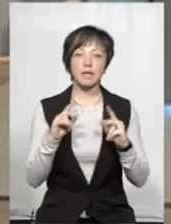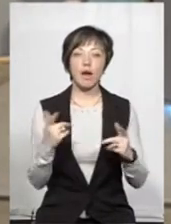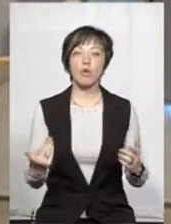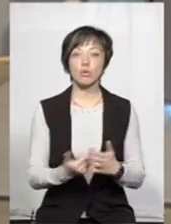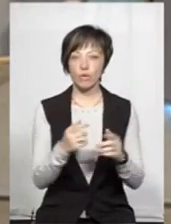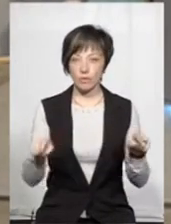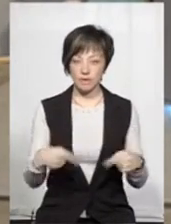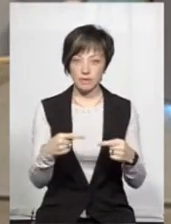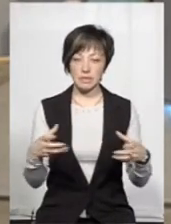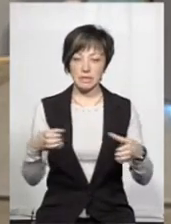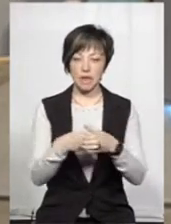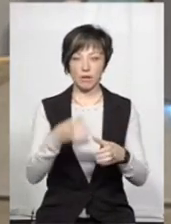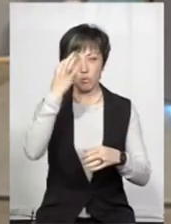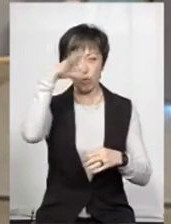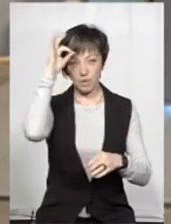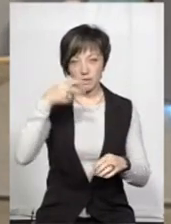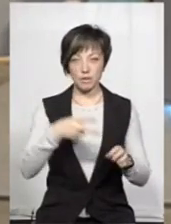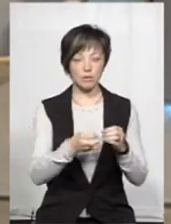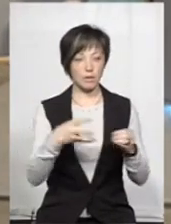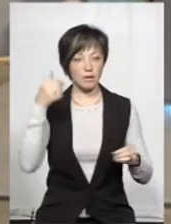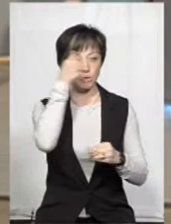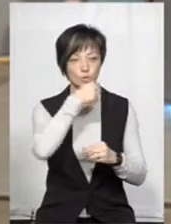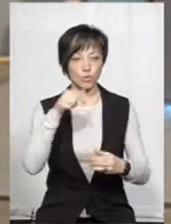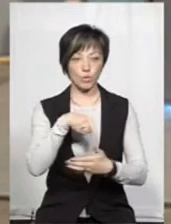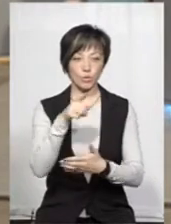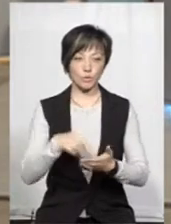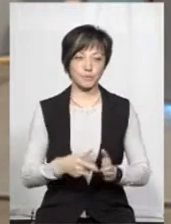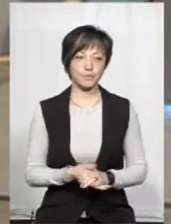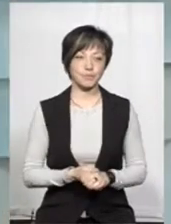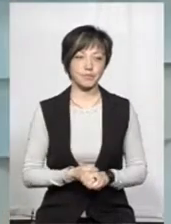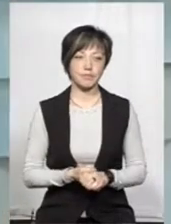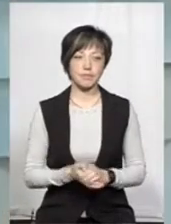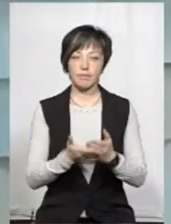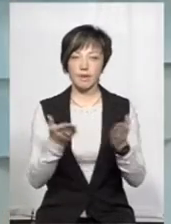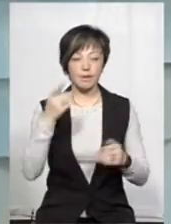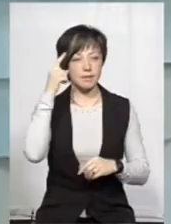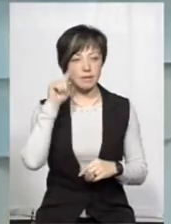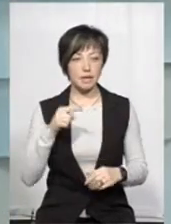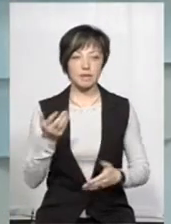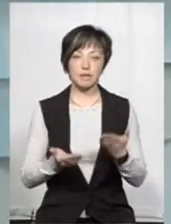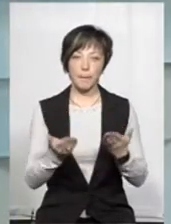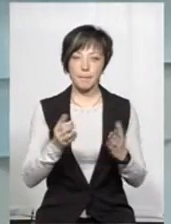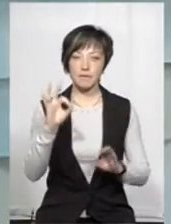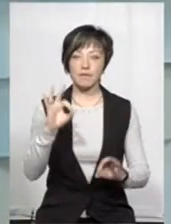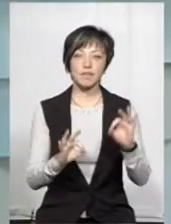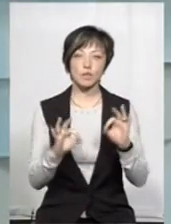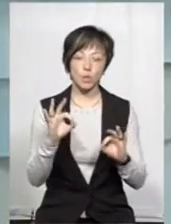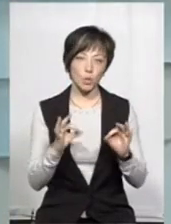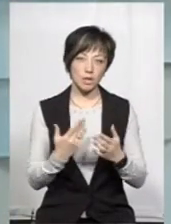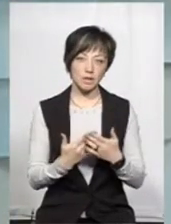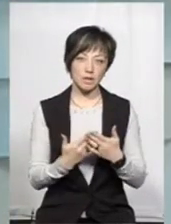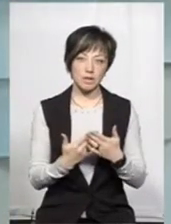склад поліції на Хмельниччині от з 2015 року? Ну, Ви знаєте, напевно, що відсотків